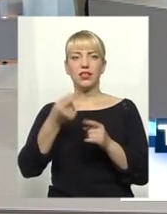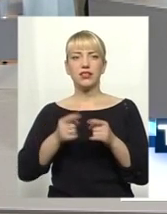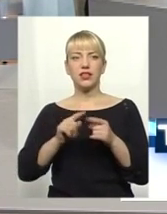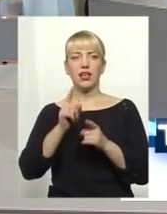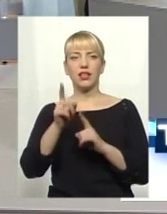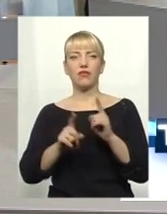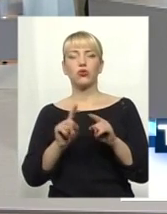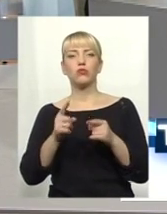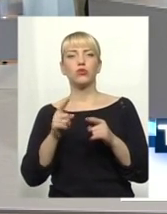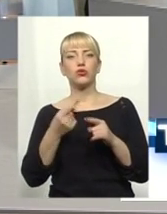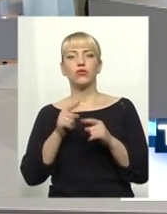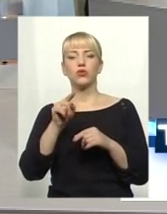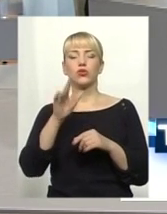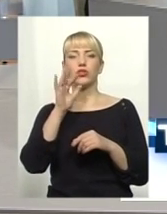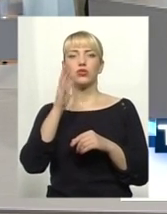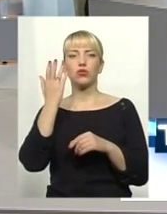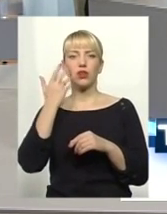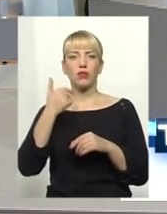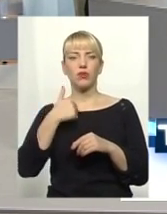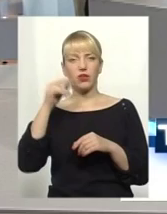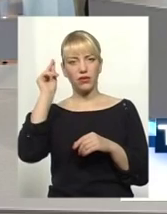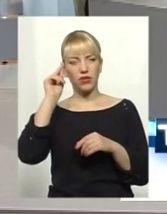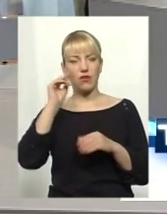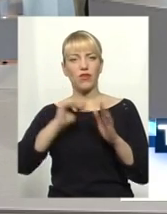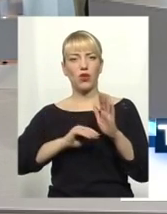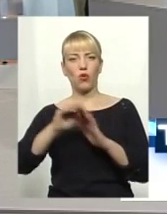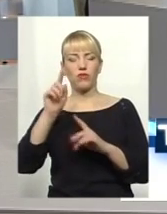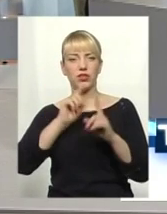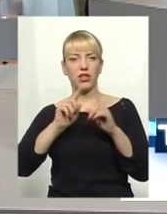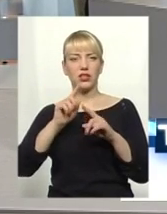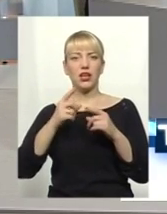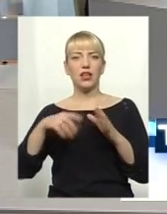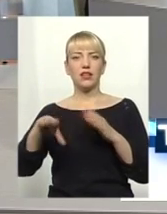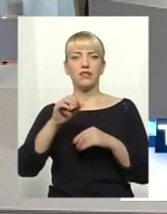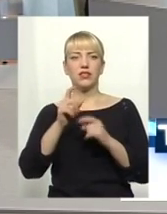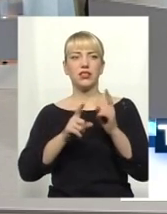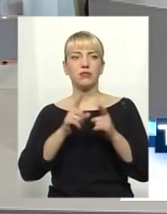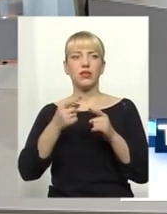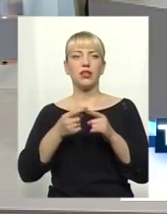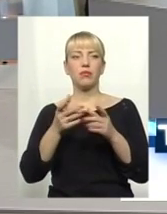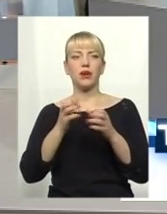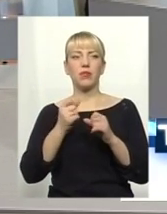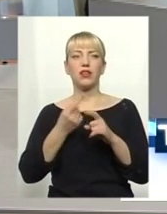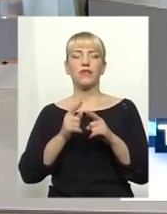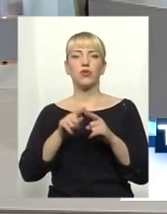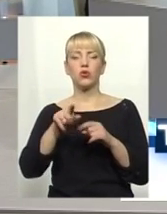реформи, тому що в той час я проходила стажування в Верховній Раді, і тому, в принципі, ці всі зміни приймалися в той час, коли навіть я могла